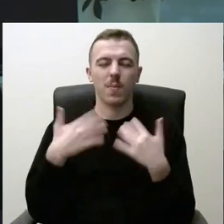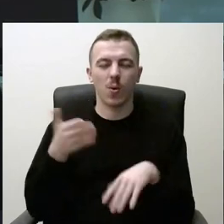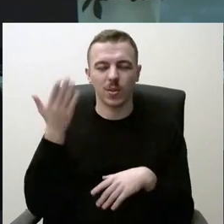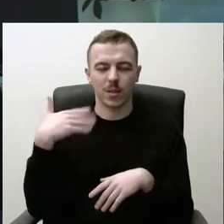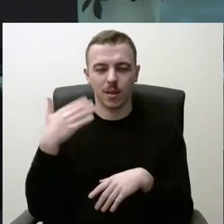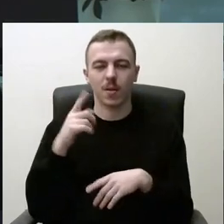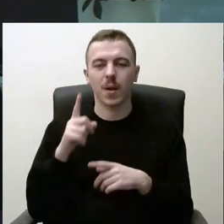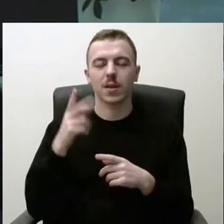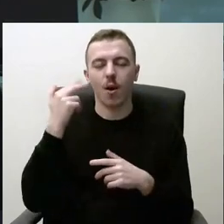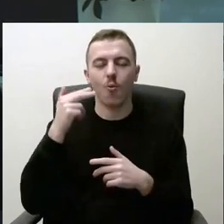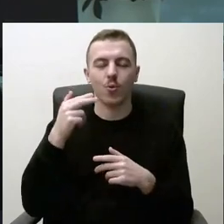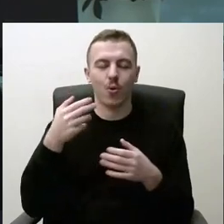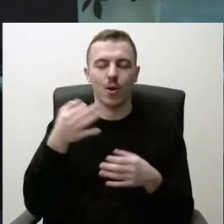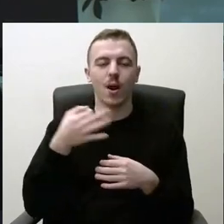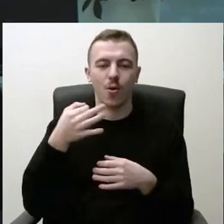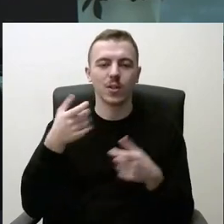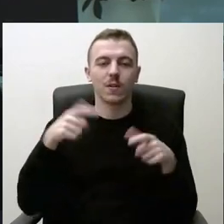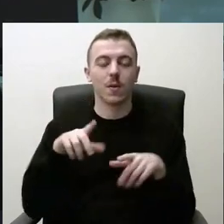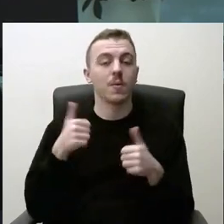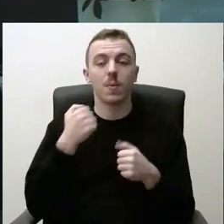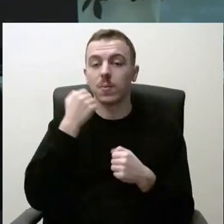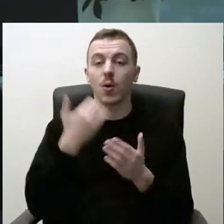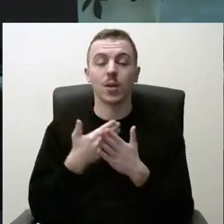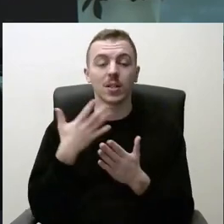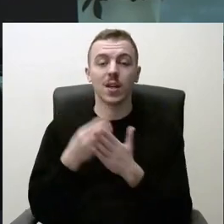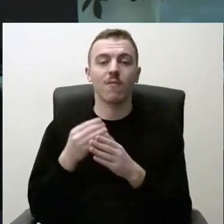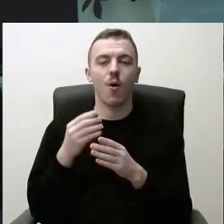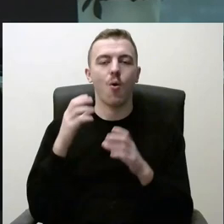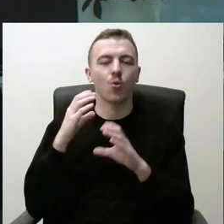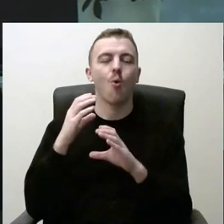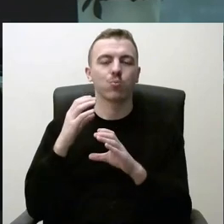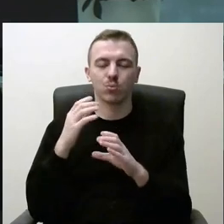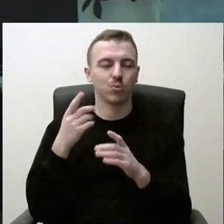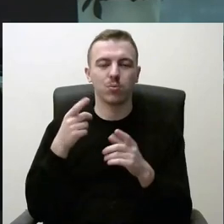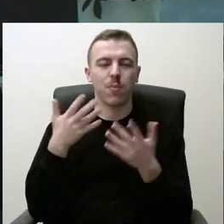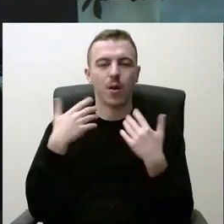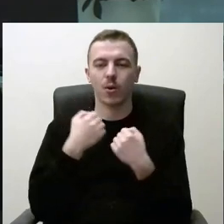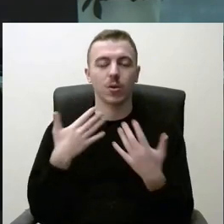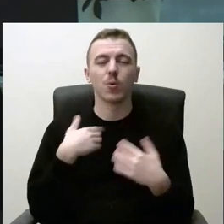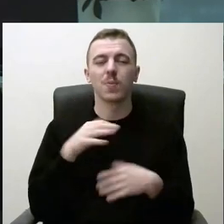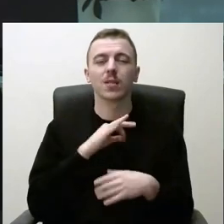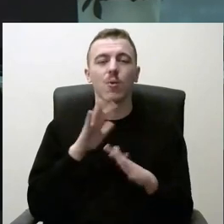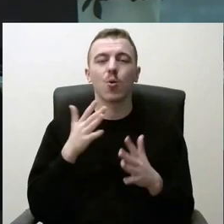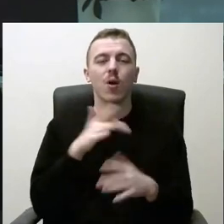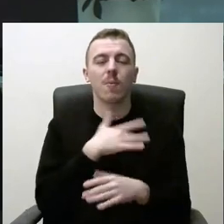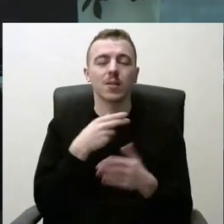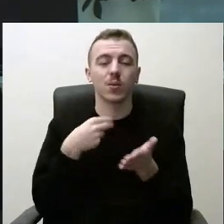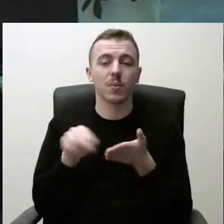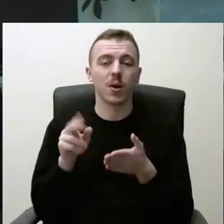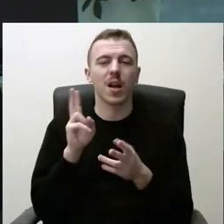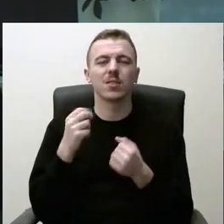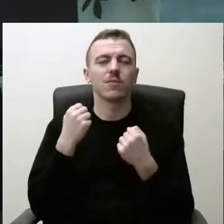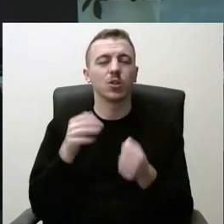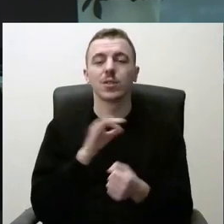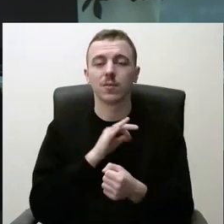savilybė yra dėkinga, kad jie neturi savo autobusų parko. Mums koks skirtumas, kokią paslaugą pirkti ir koks vežėjęs mums verš, bet